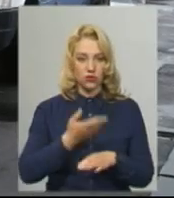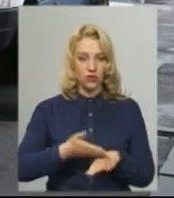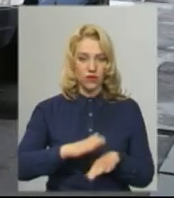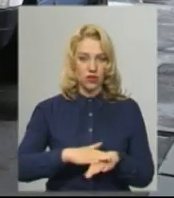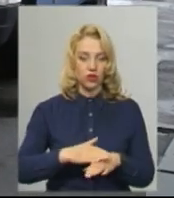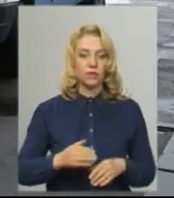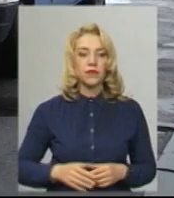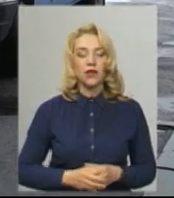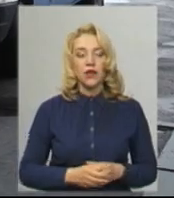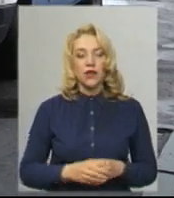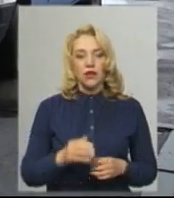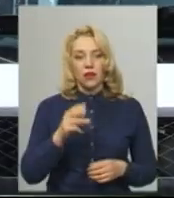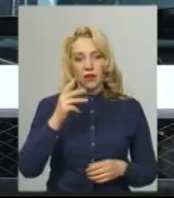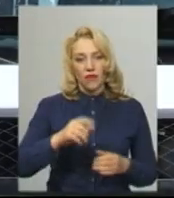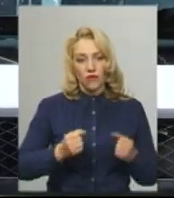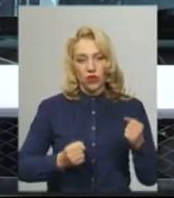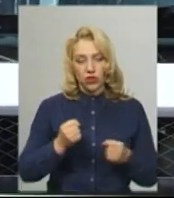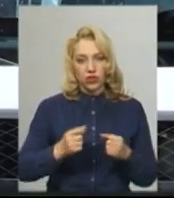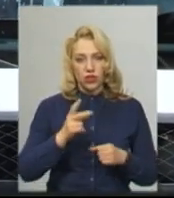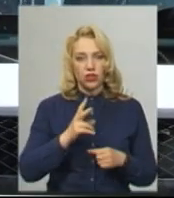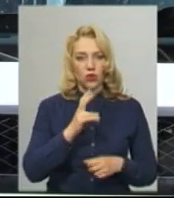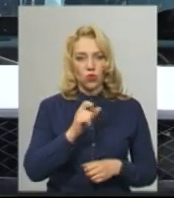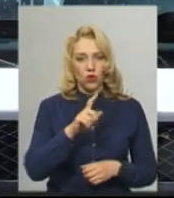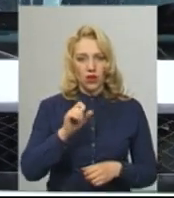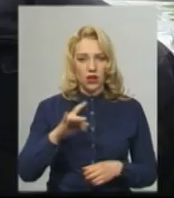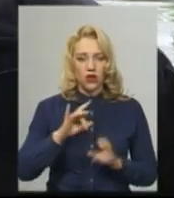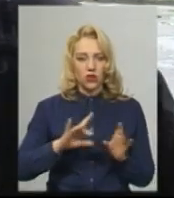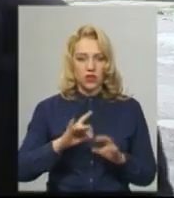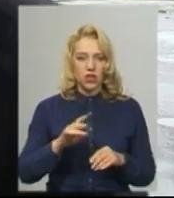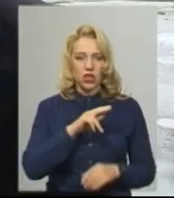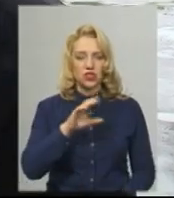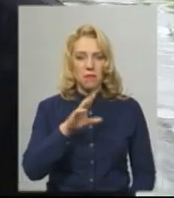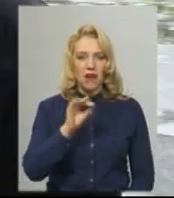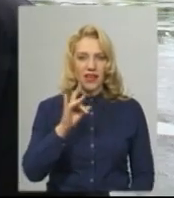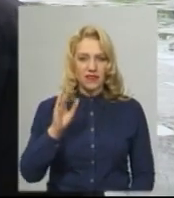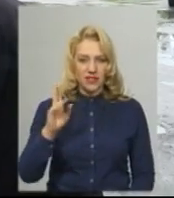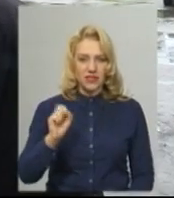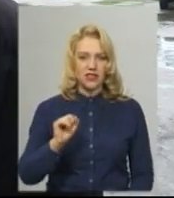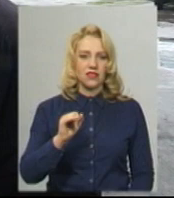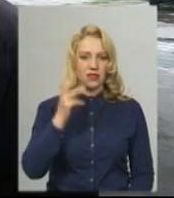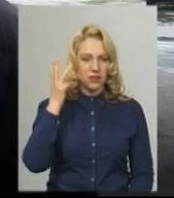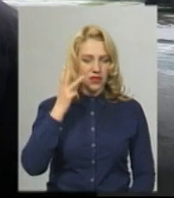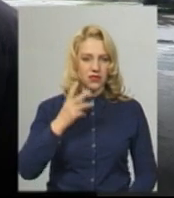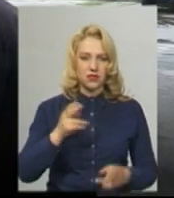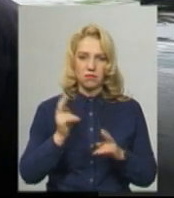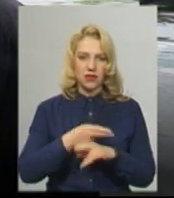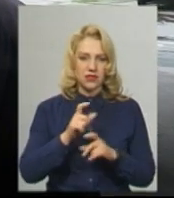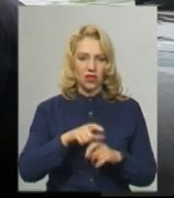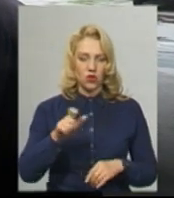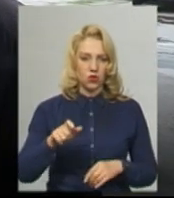Водій міжміського автобусу Володимир Кухар каже, їхав ще мервець Хмельницький без пасажирів. Сам самісінький приїхав,